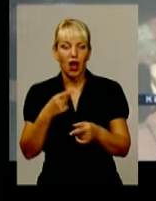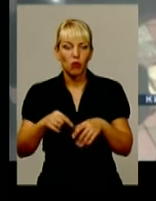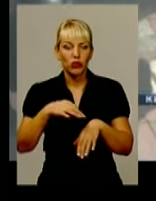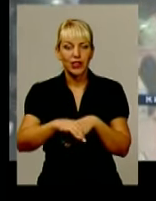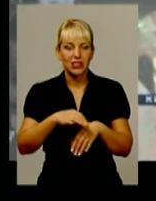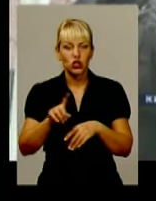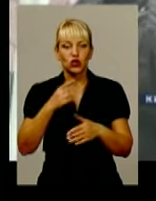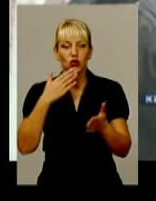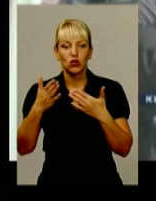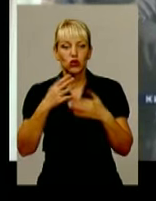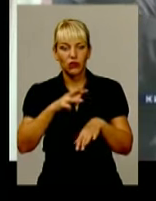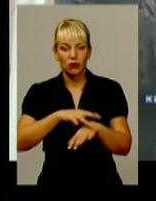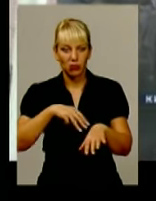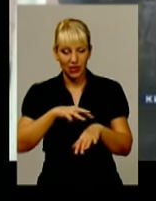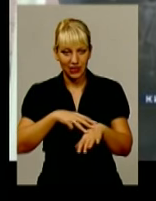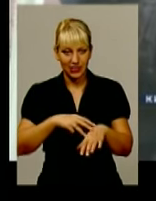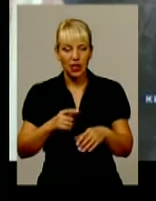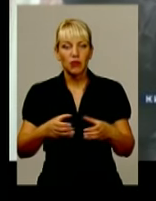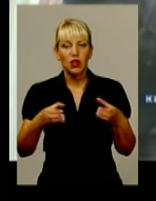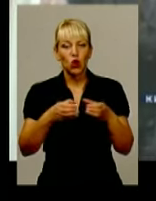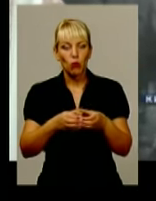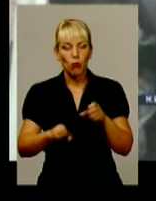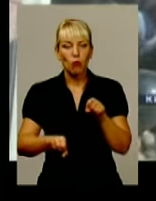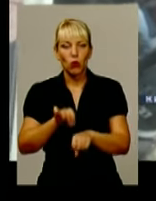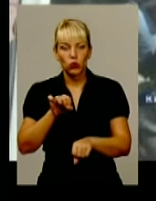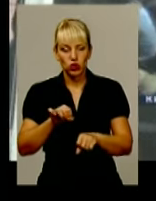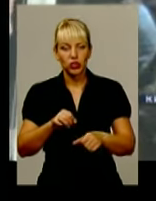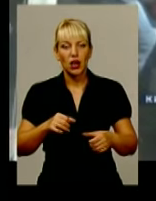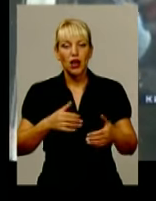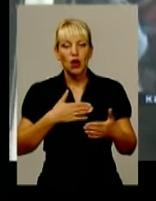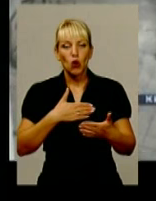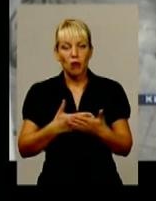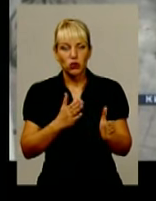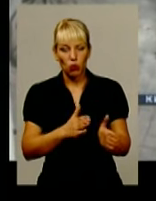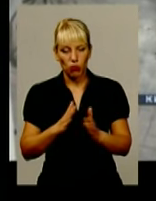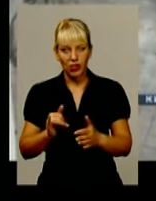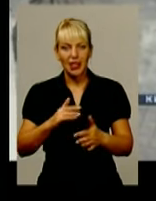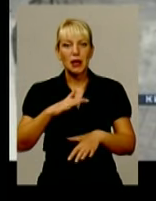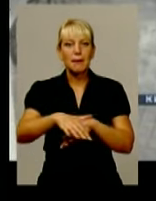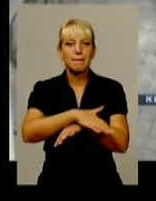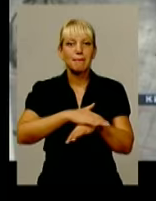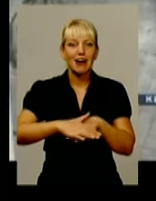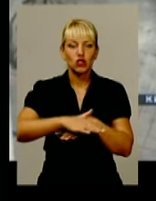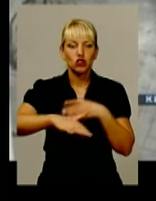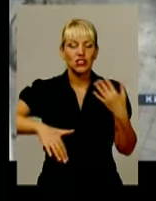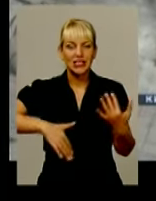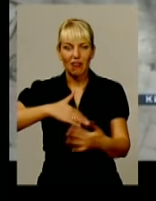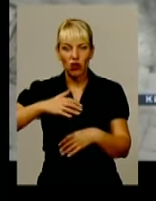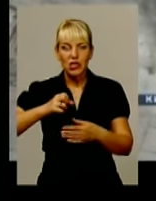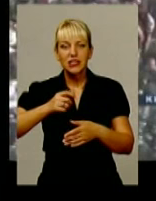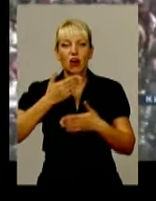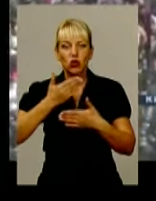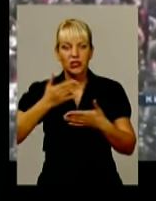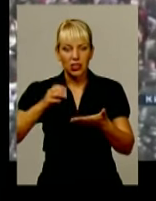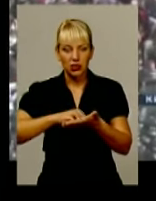працівника правоохоронного органу, групове порушення громадського порядку та масові заворушення. За останніми даними, внаслідок сутичок біля